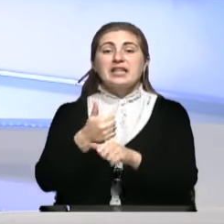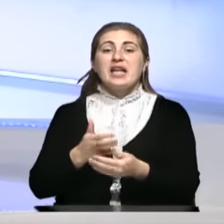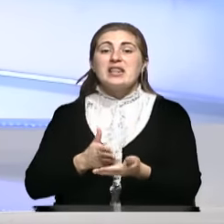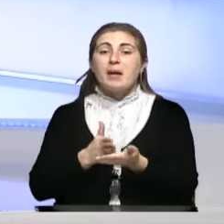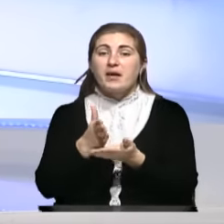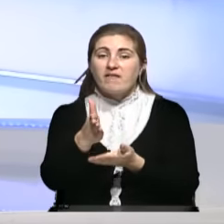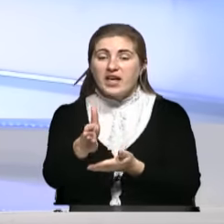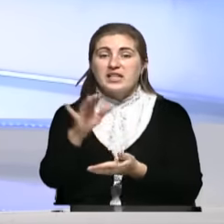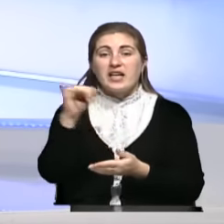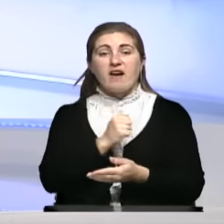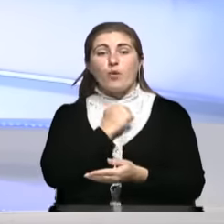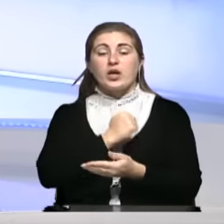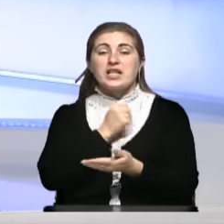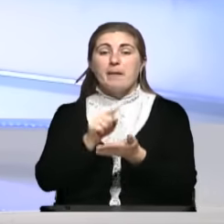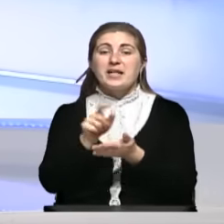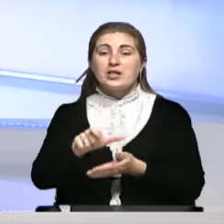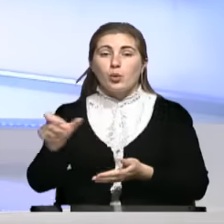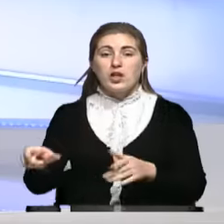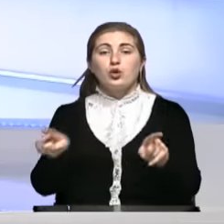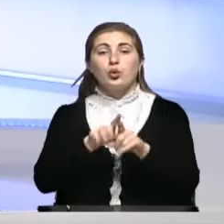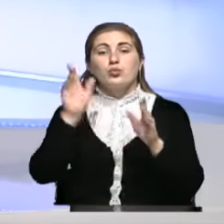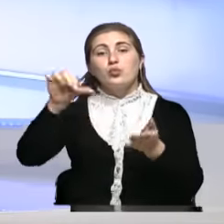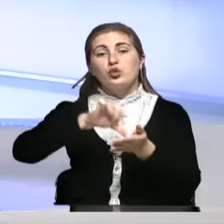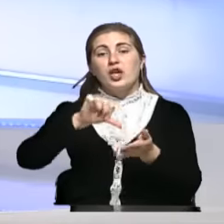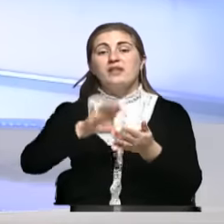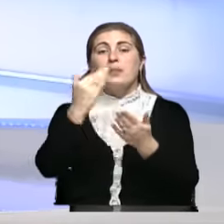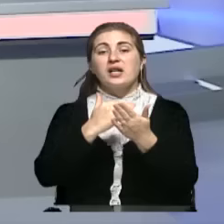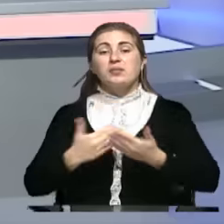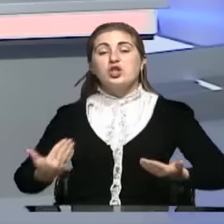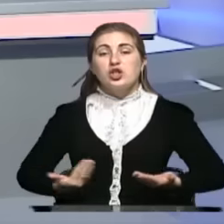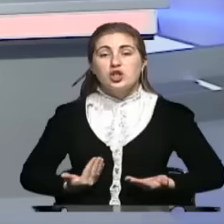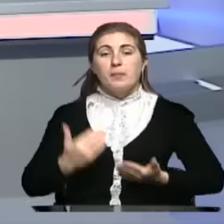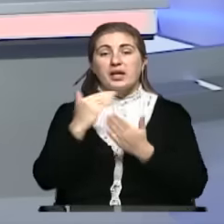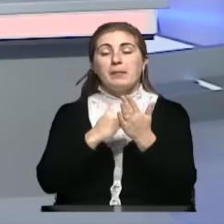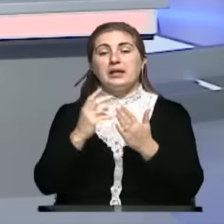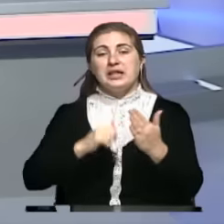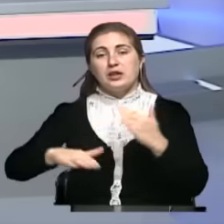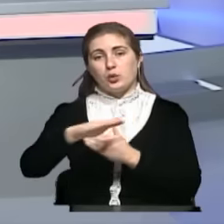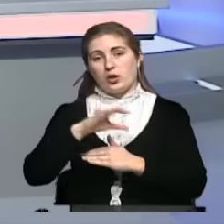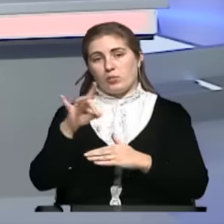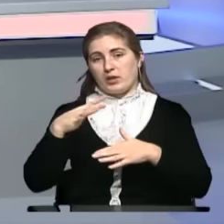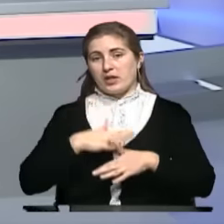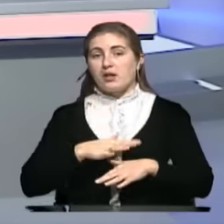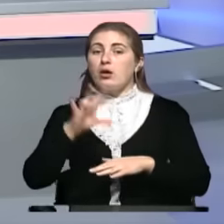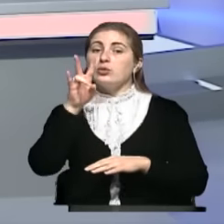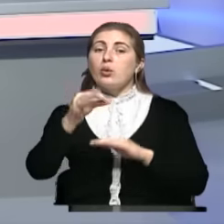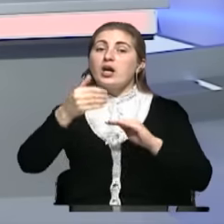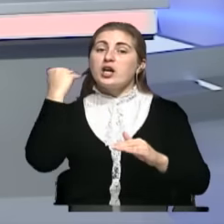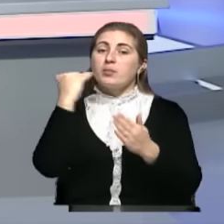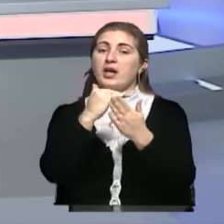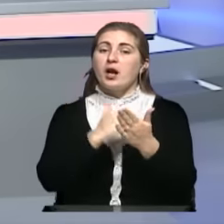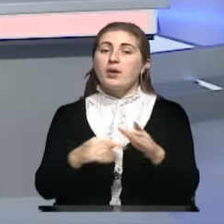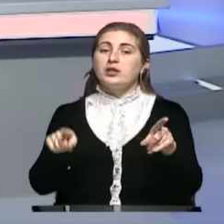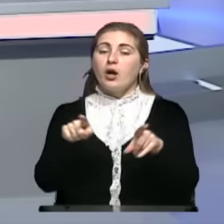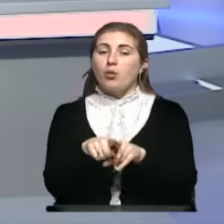и военные пенсионеры тоже будут участвовать в программах, в жилищных программах на территории Республики Крым. Раньше программы такого